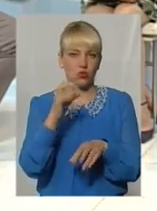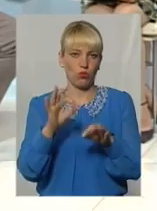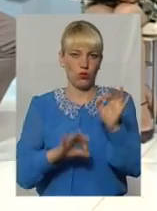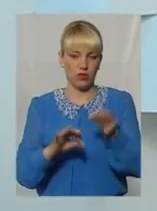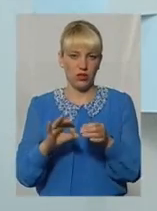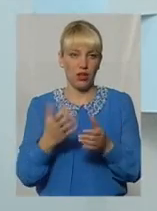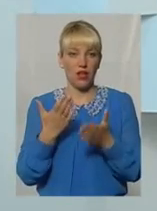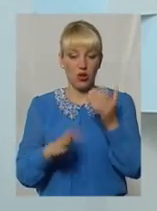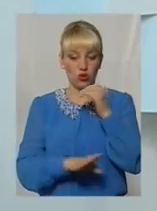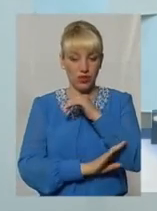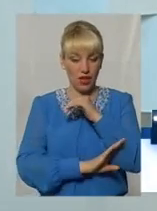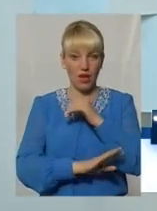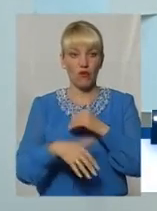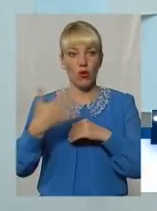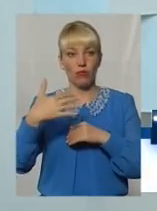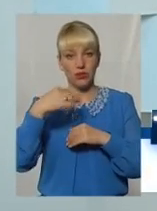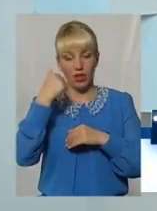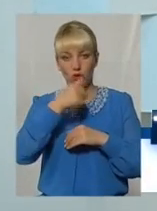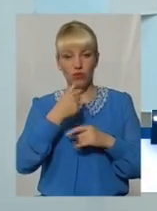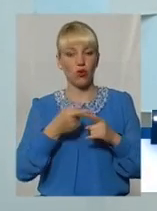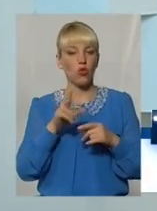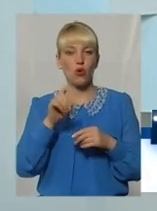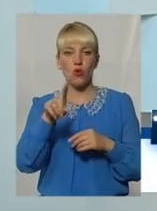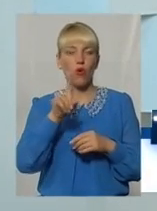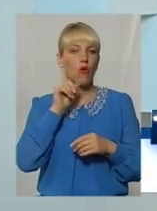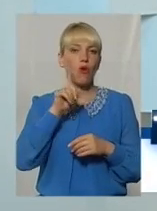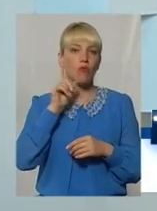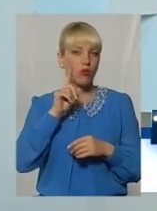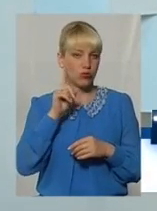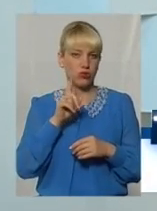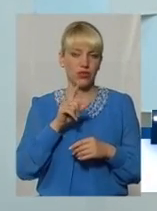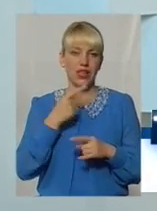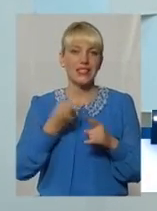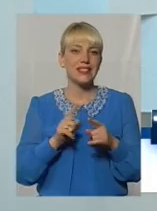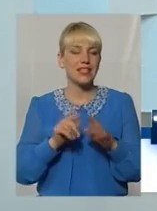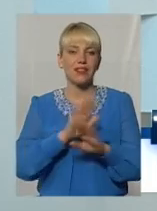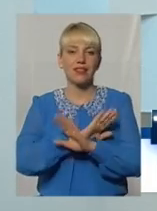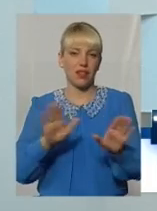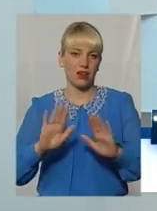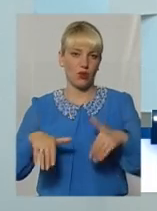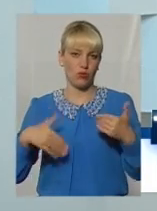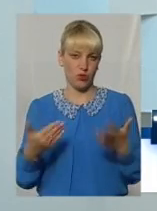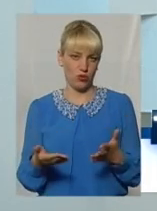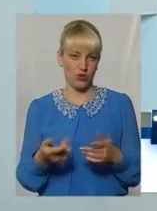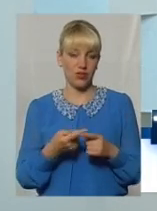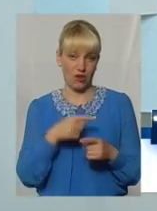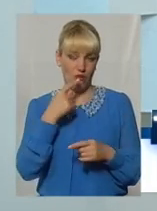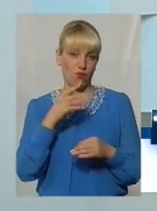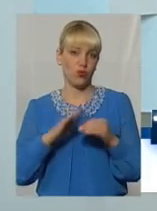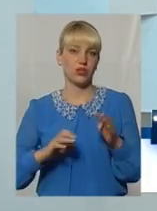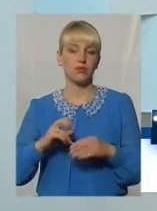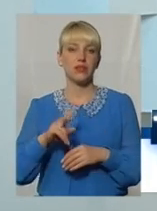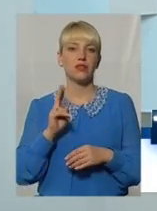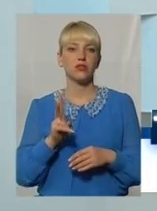50 років, то його омолоджувати вже категорично не рекомендують. Це, до речі, такі ж самі спеціалісти, які